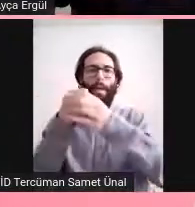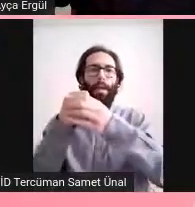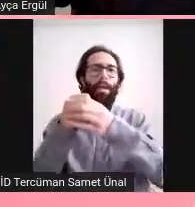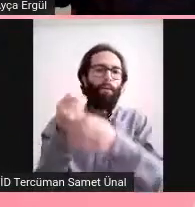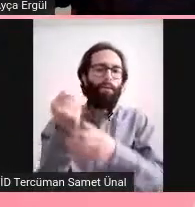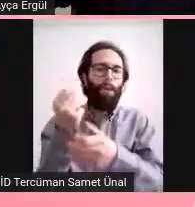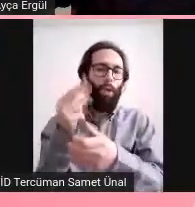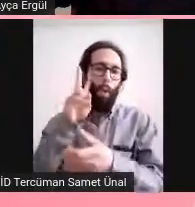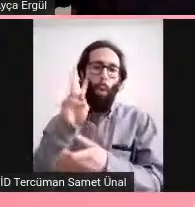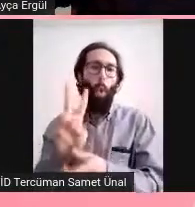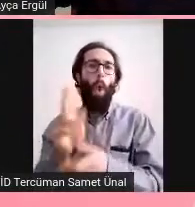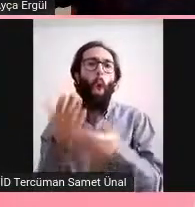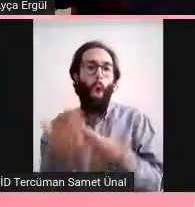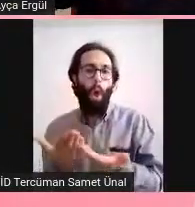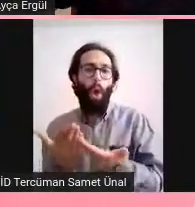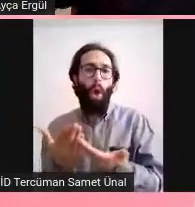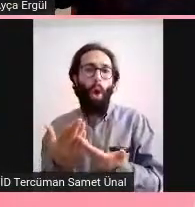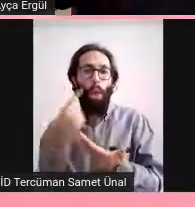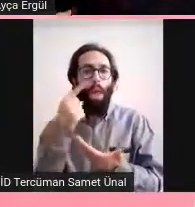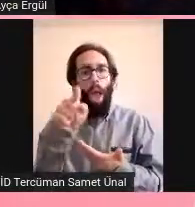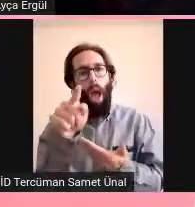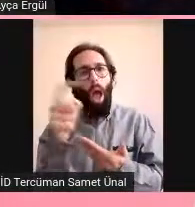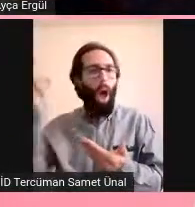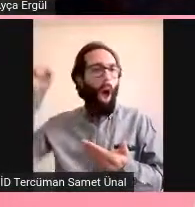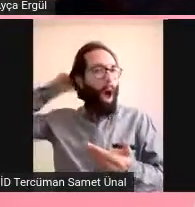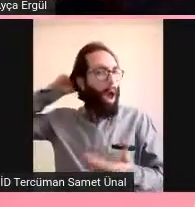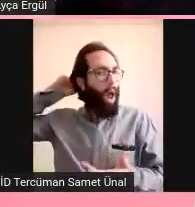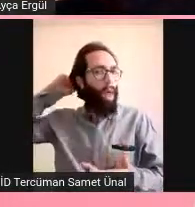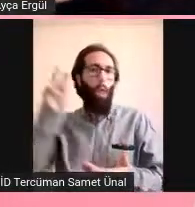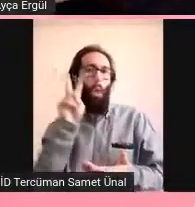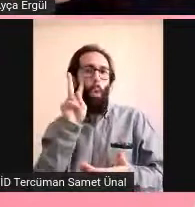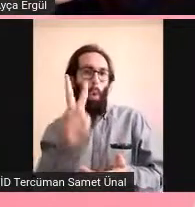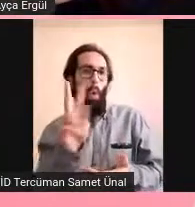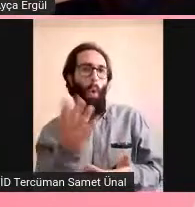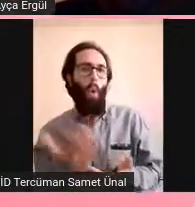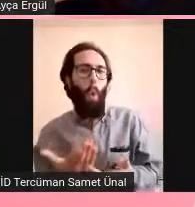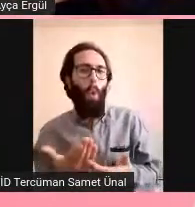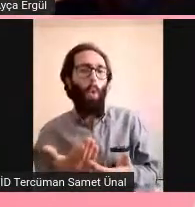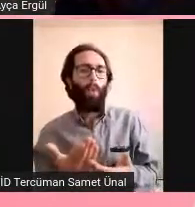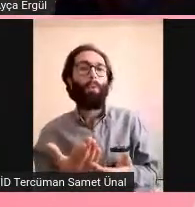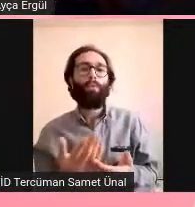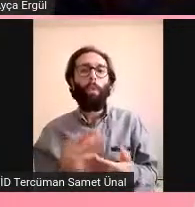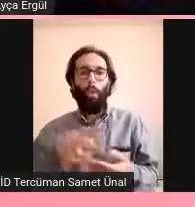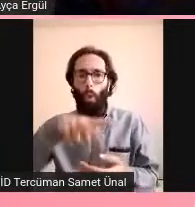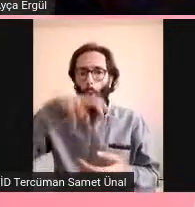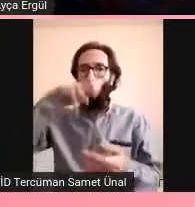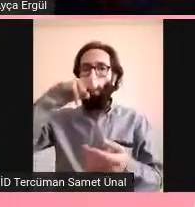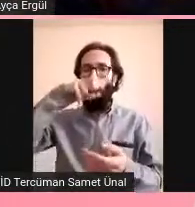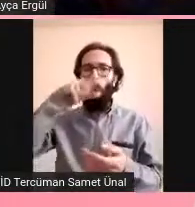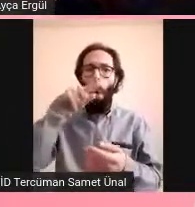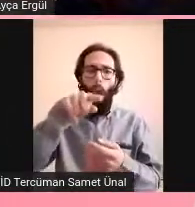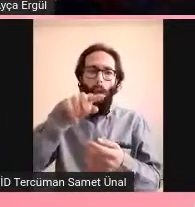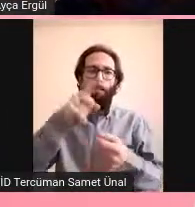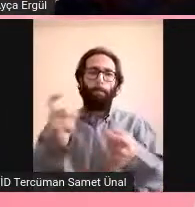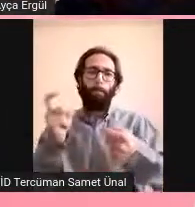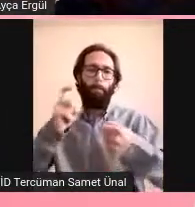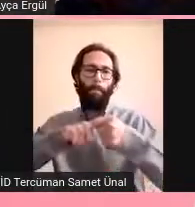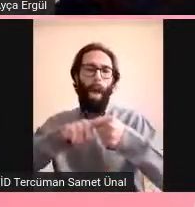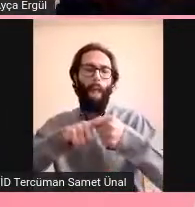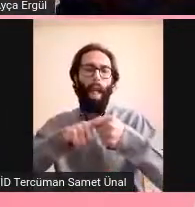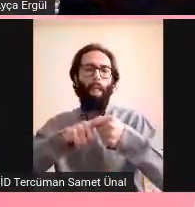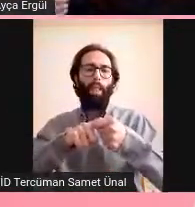tarafında bir yerde var. İşte koku ile ilgili bütün verinin toplandığı